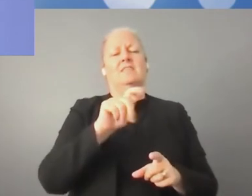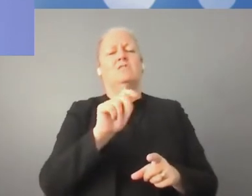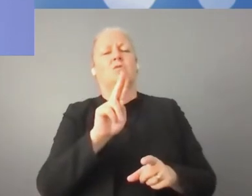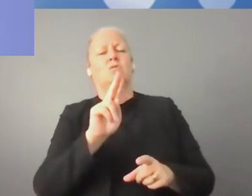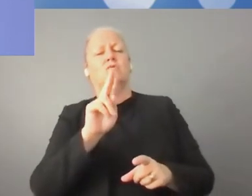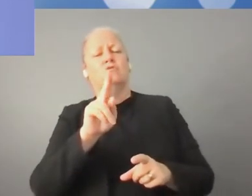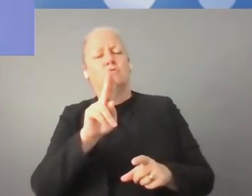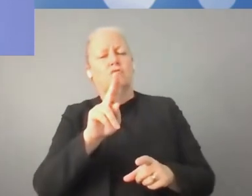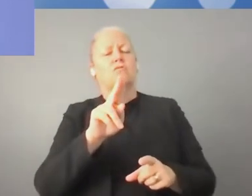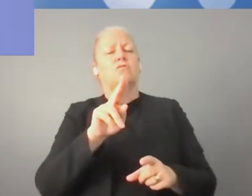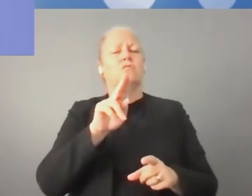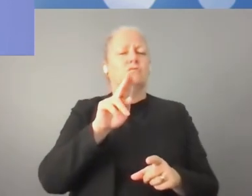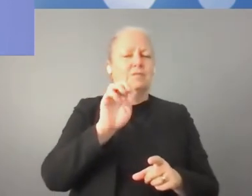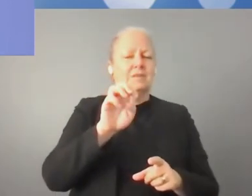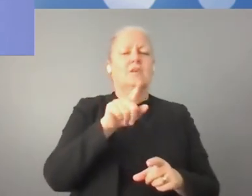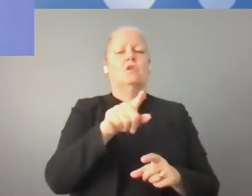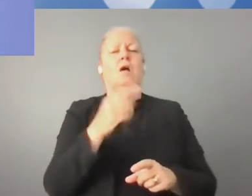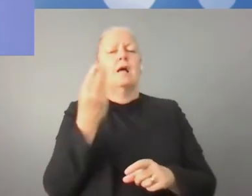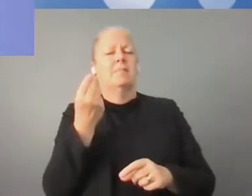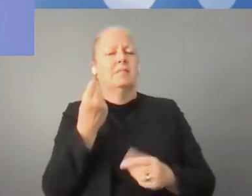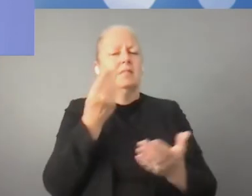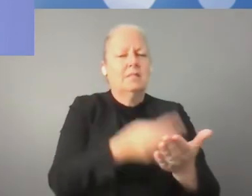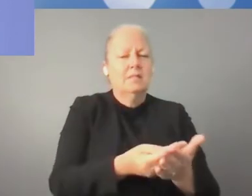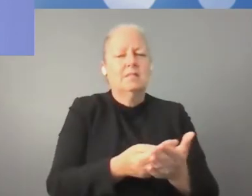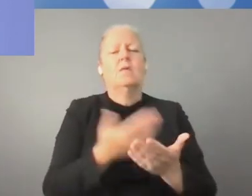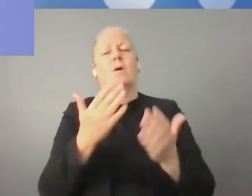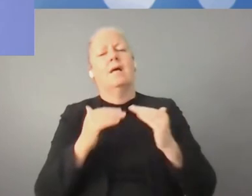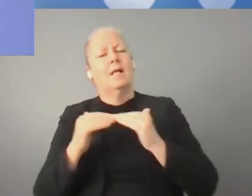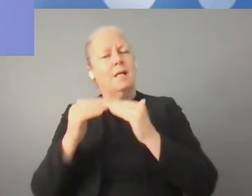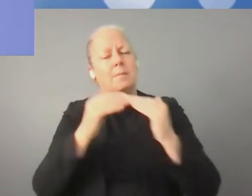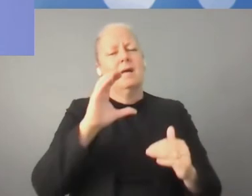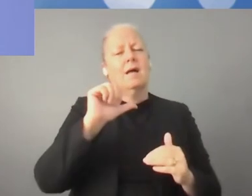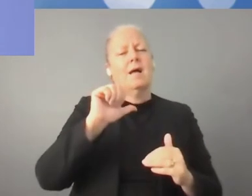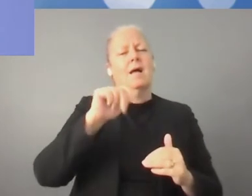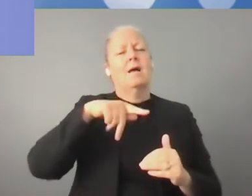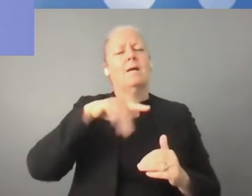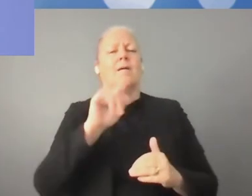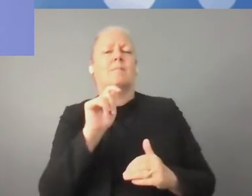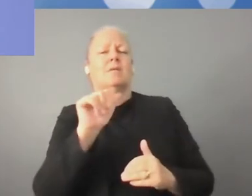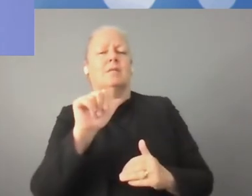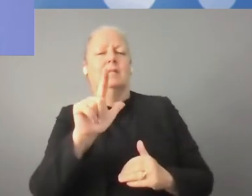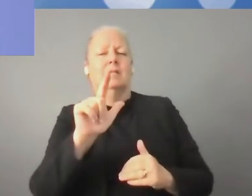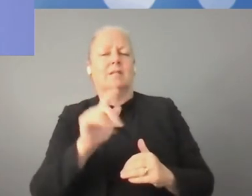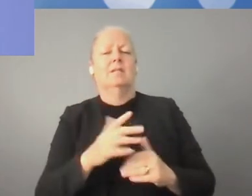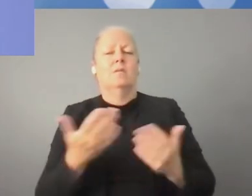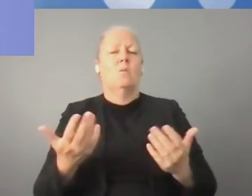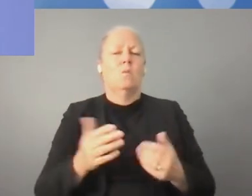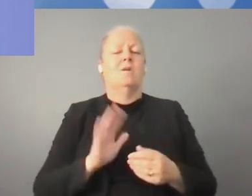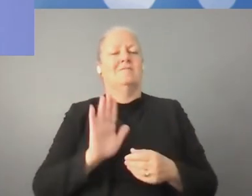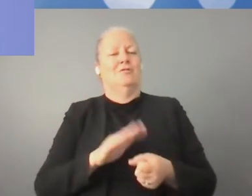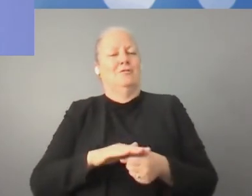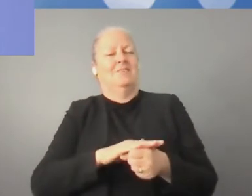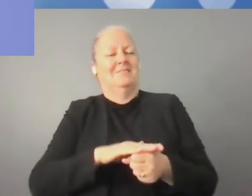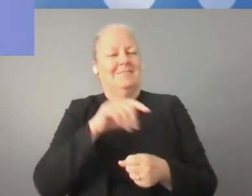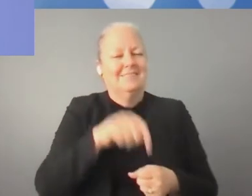Prywatni inwestorzy zatem przede wszystkim wchodzą tutaj w grę na tym